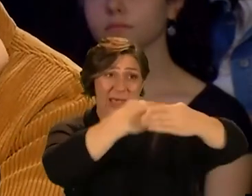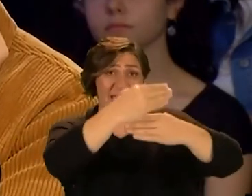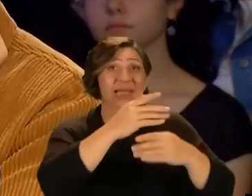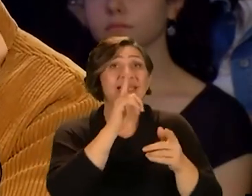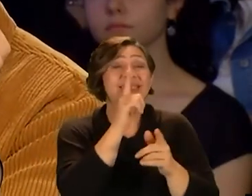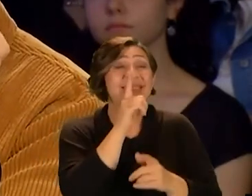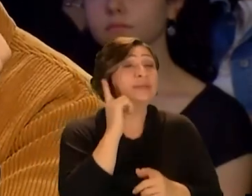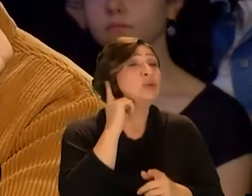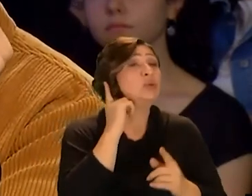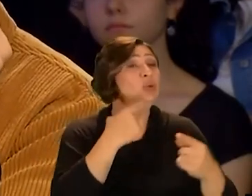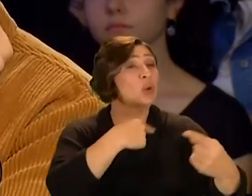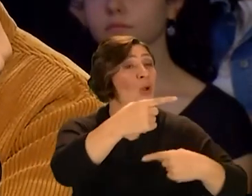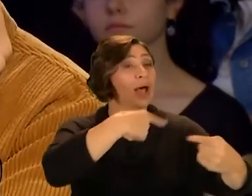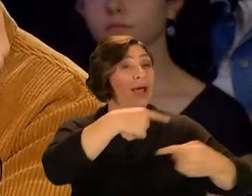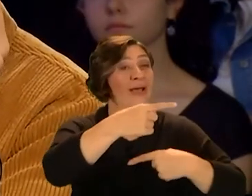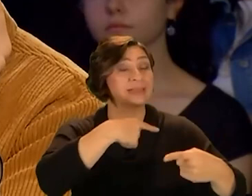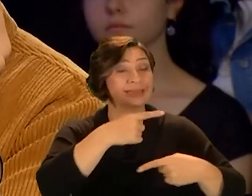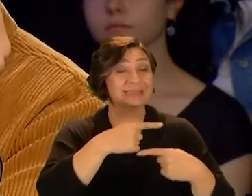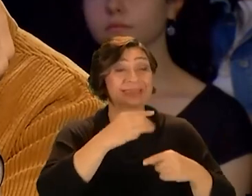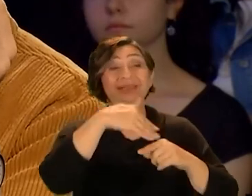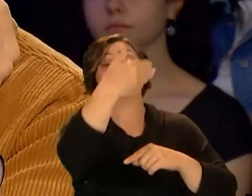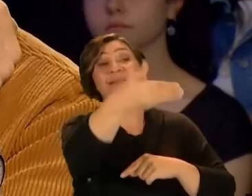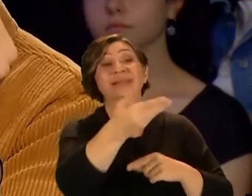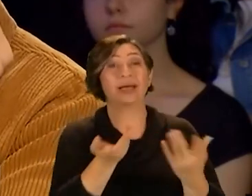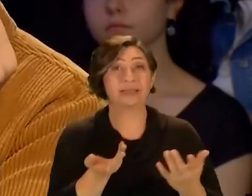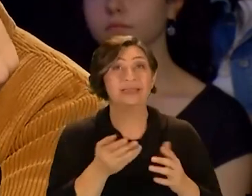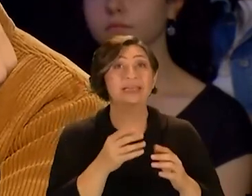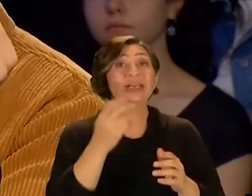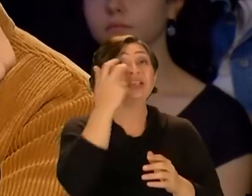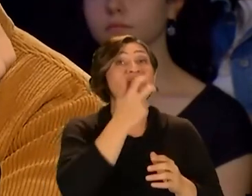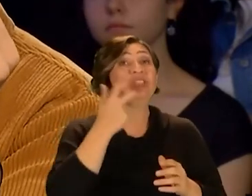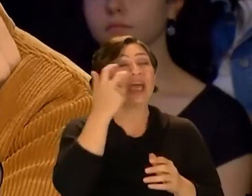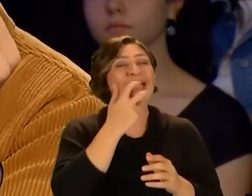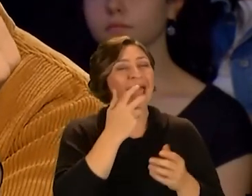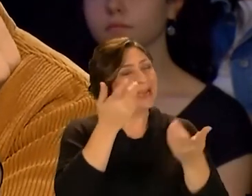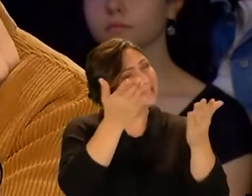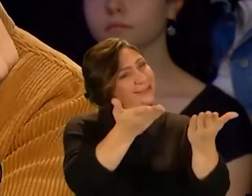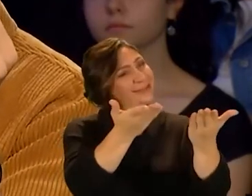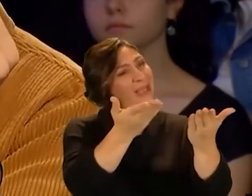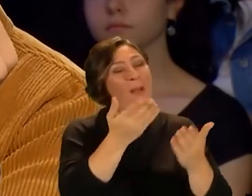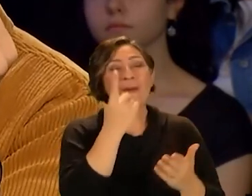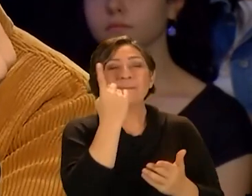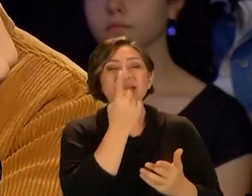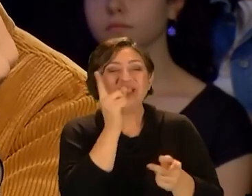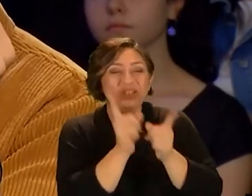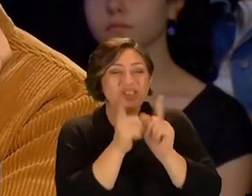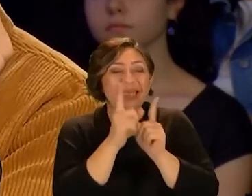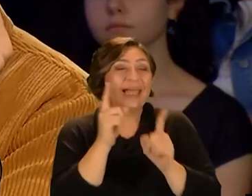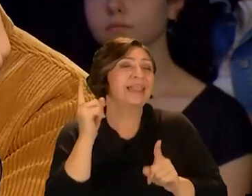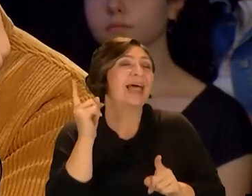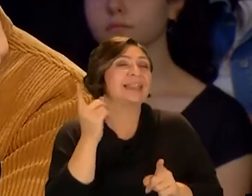Sesimiz duyuluyor ardından Şarkılar söyle Bir